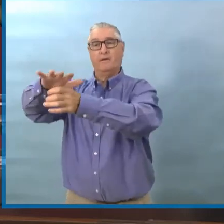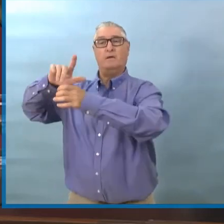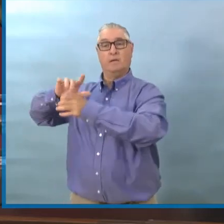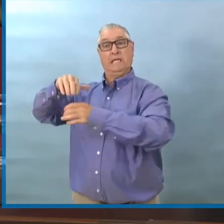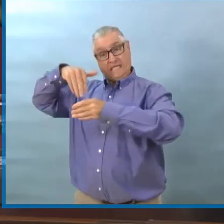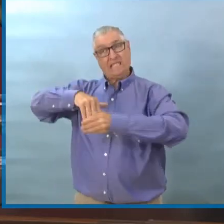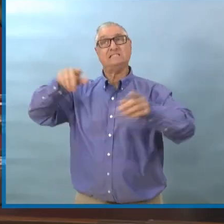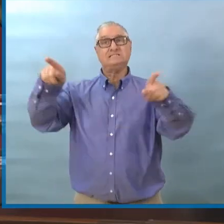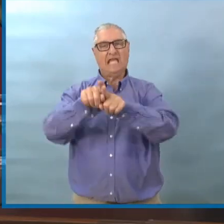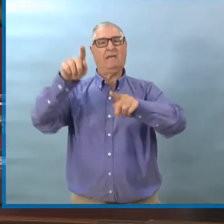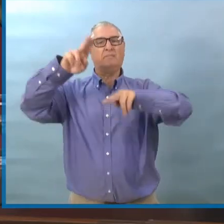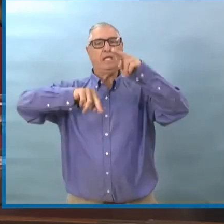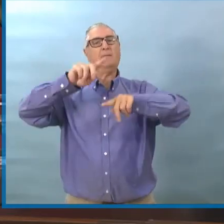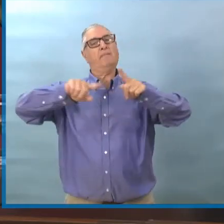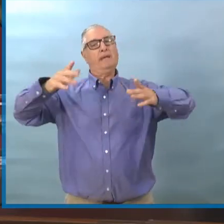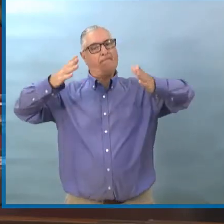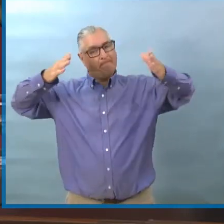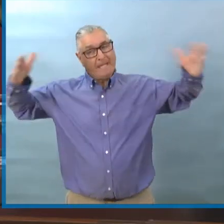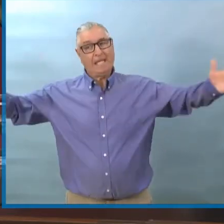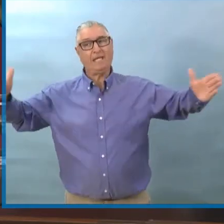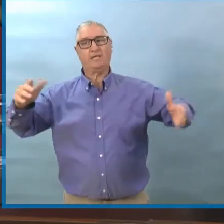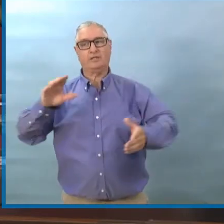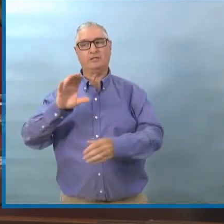Là, c'est 50.